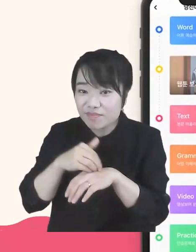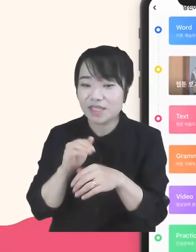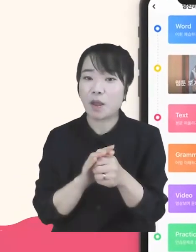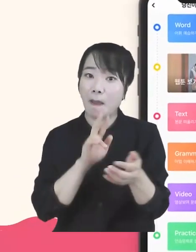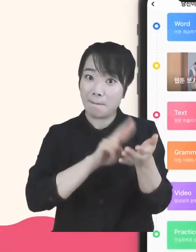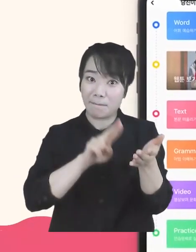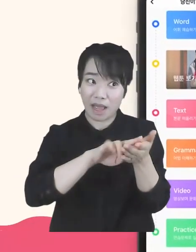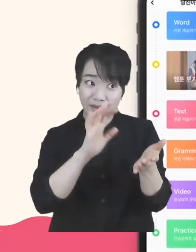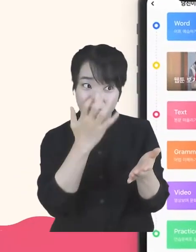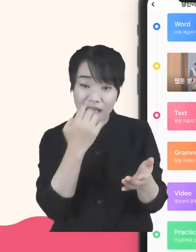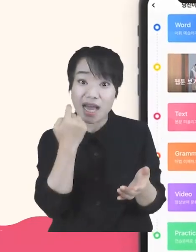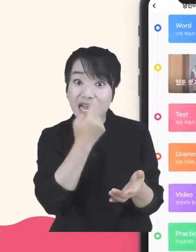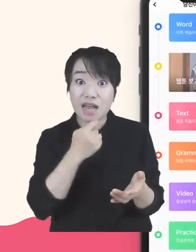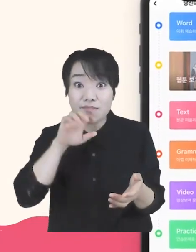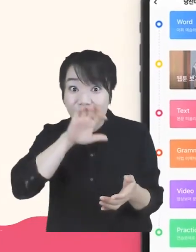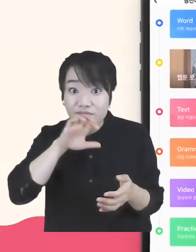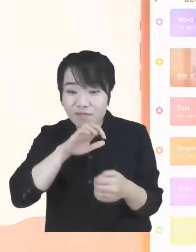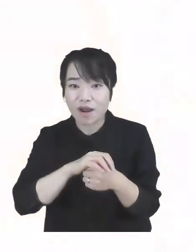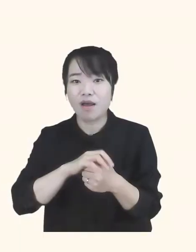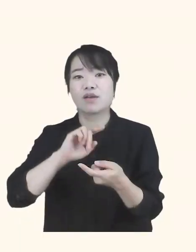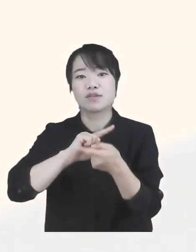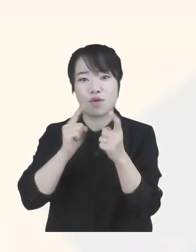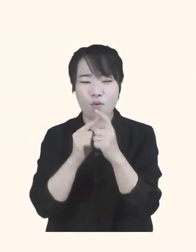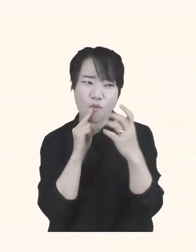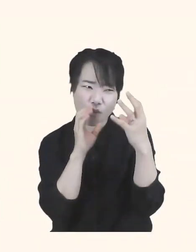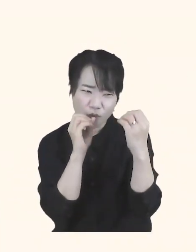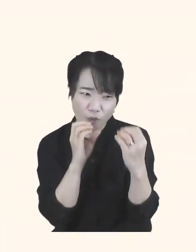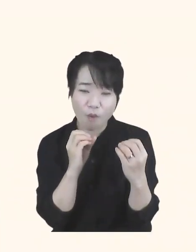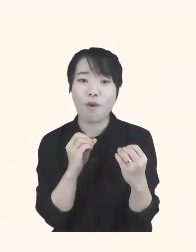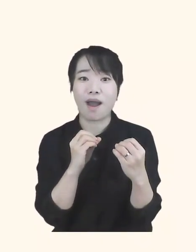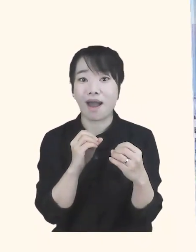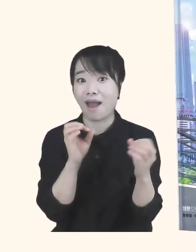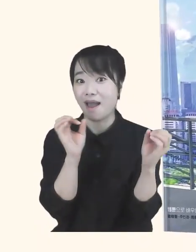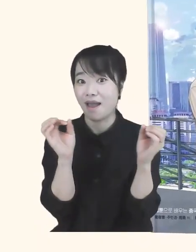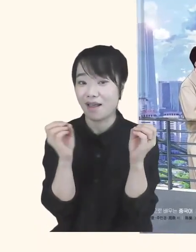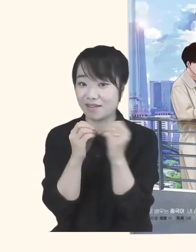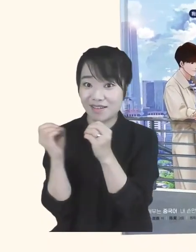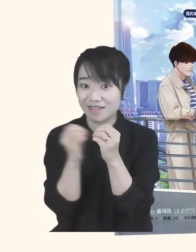웹툰 대사 반복 더하기 발음 강의, 양방향 중국어 학습 플랫폼